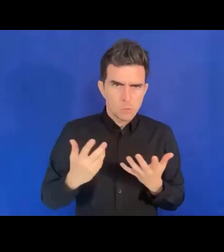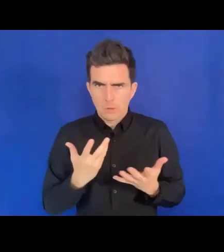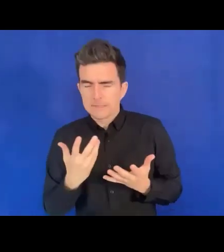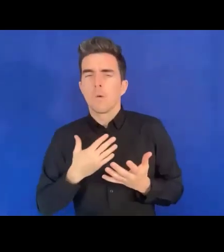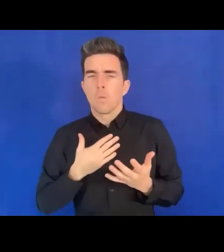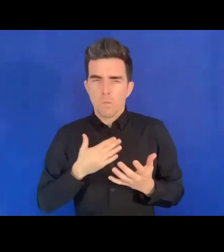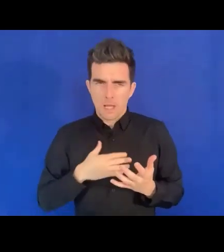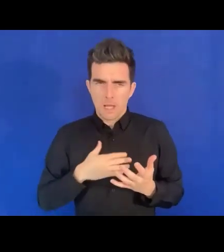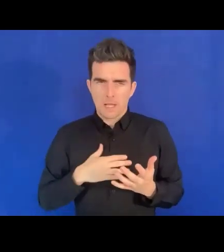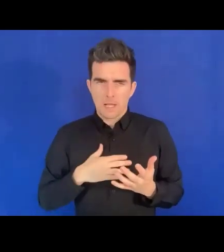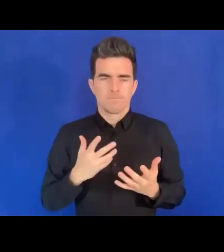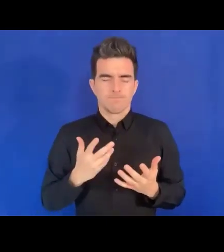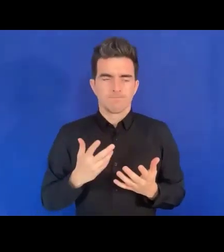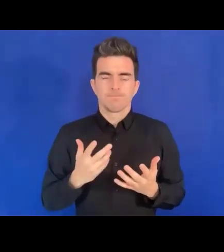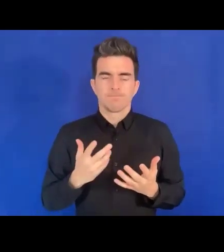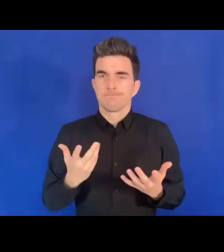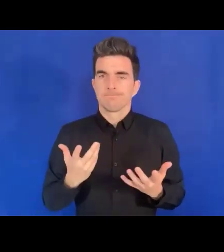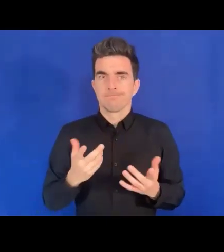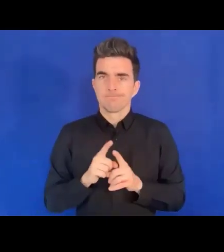longues discussions